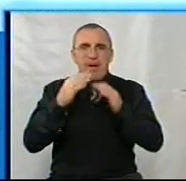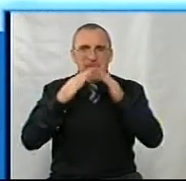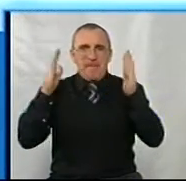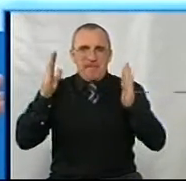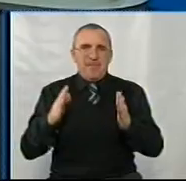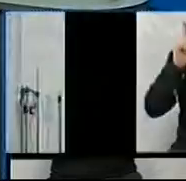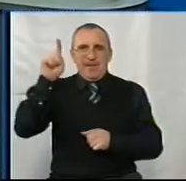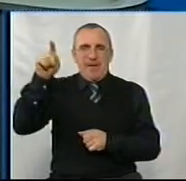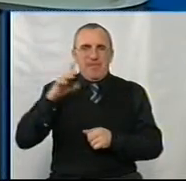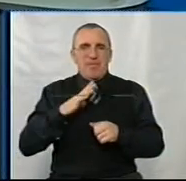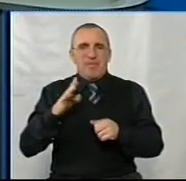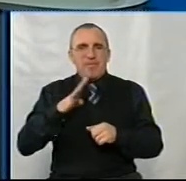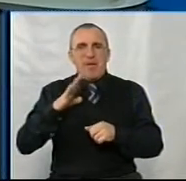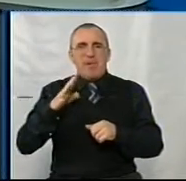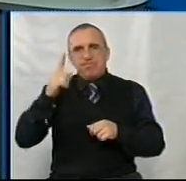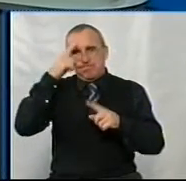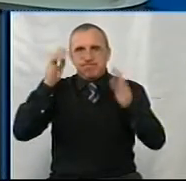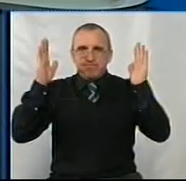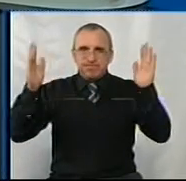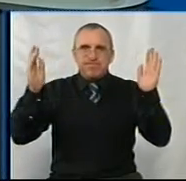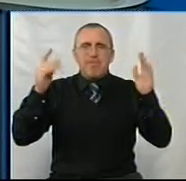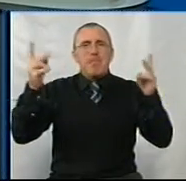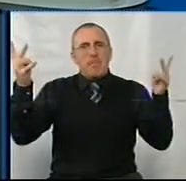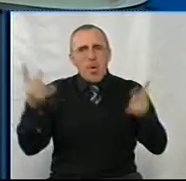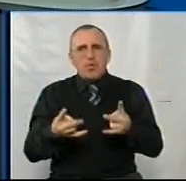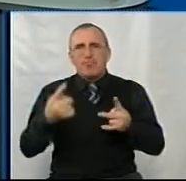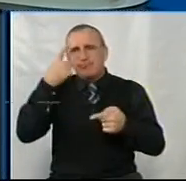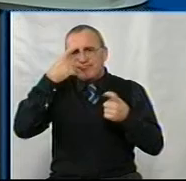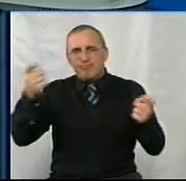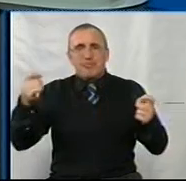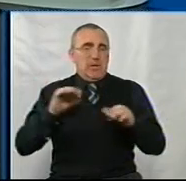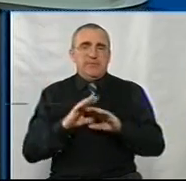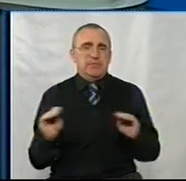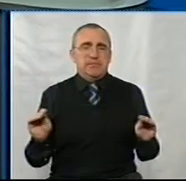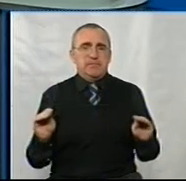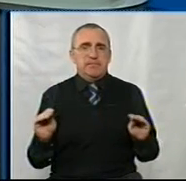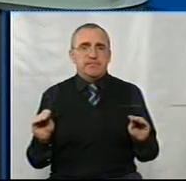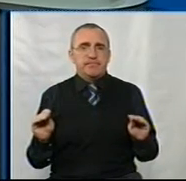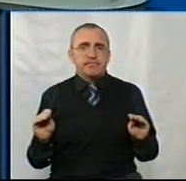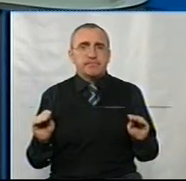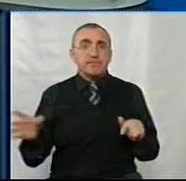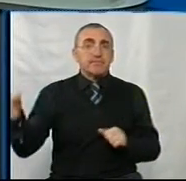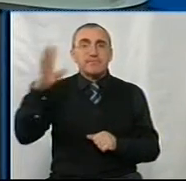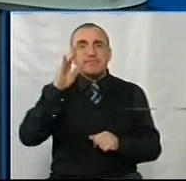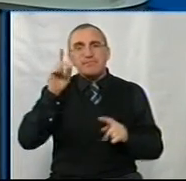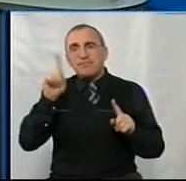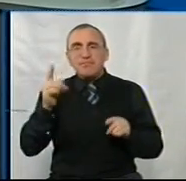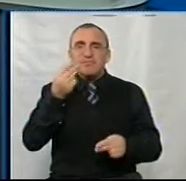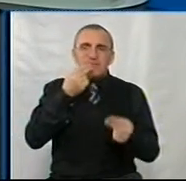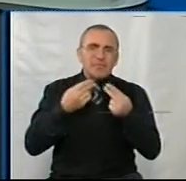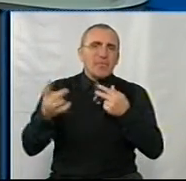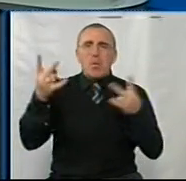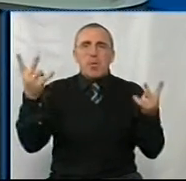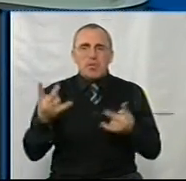Вірніше, там був банер. Ми потребуємо і фактично все. Всіх товарів, всіх харчів ви